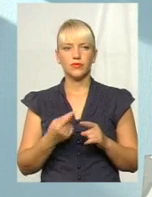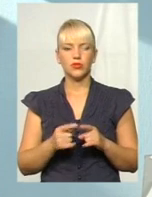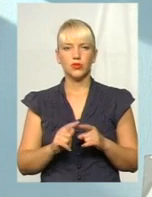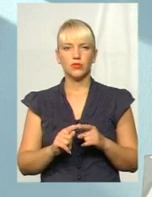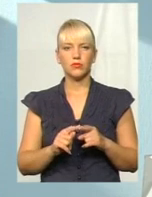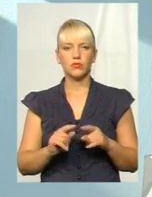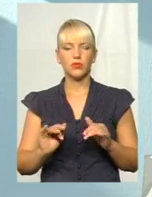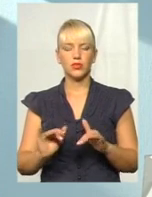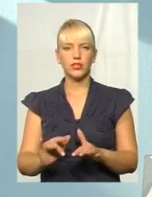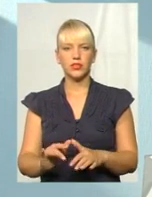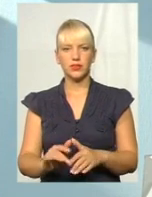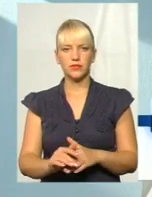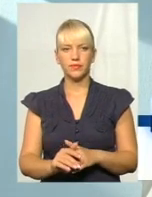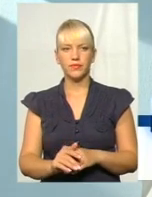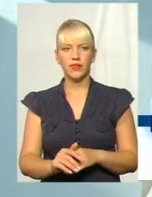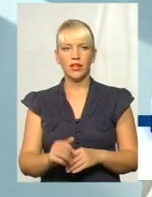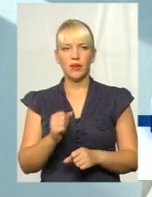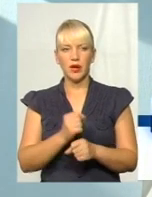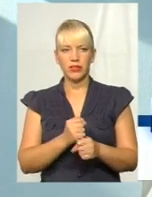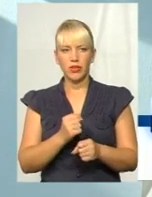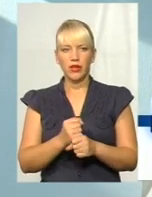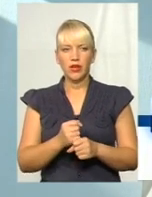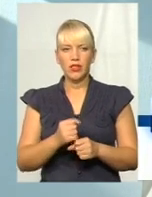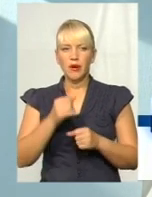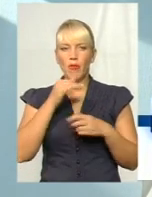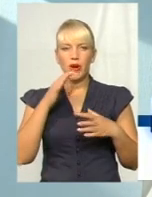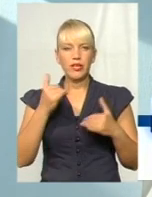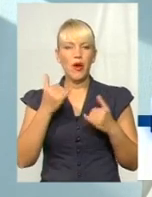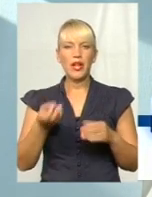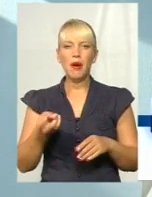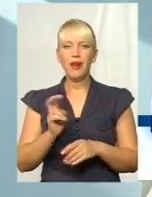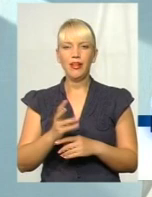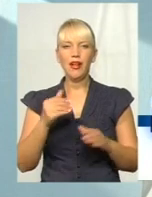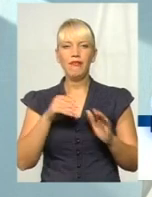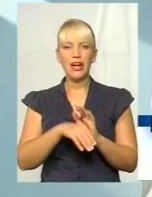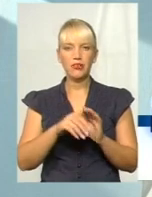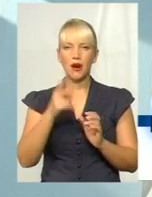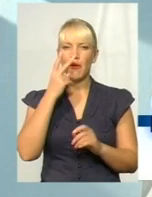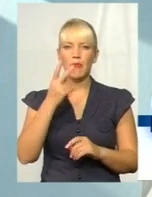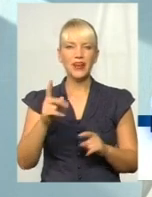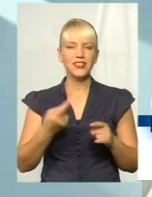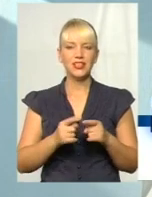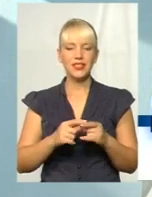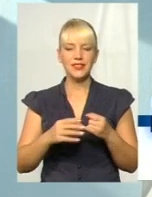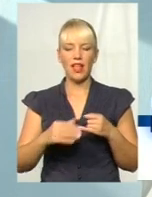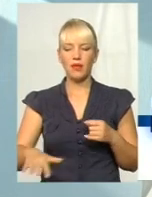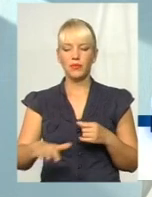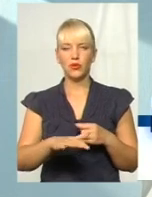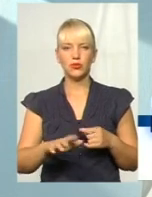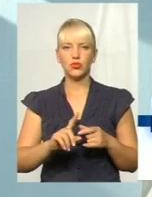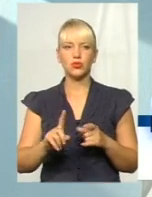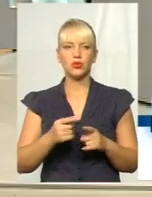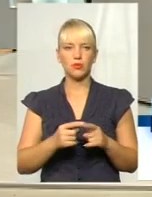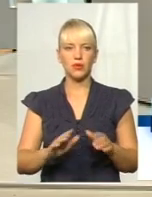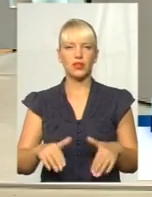процесі працює, не може сьогодні прийти інвестор, побачити ту земельну ділянку або те, що